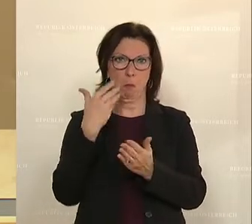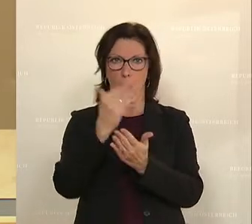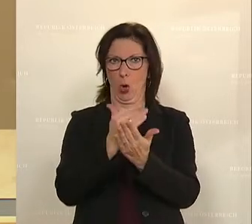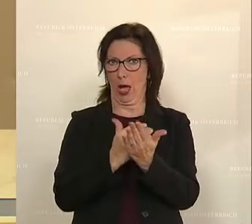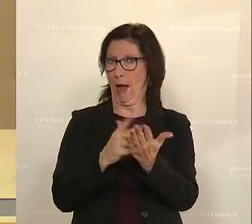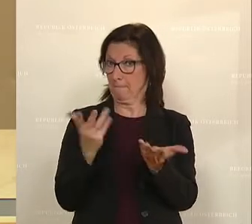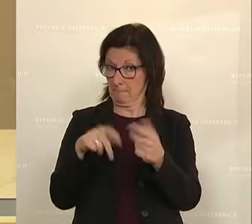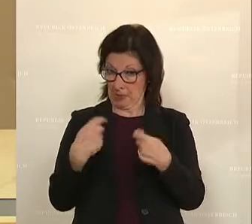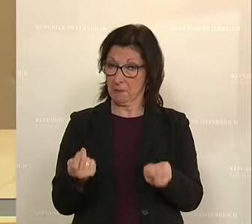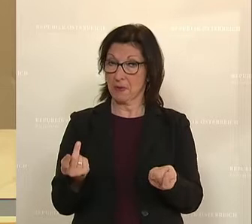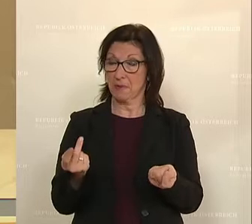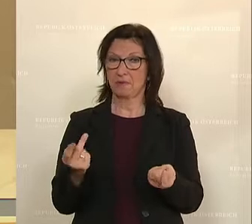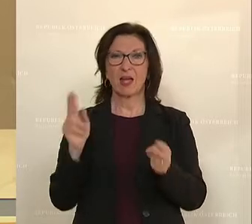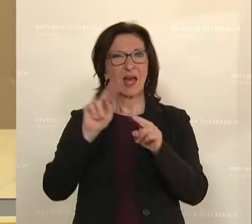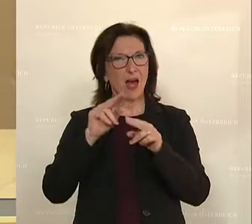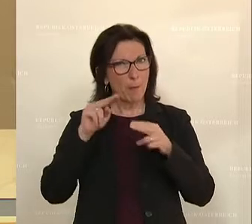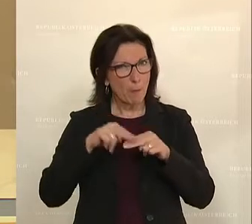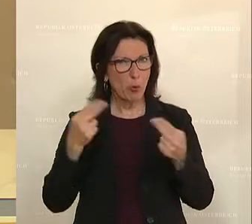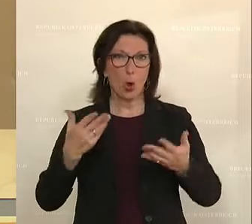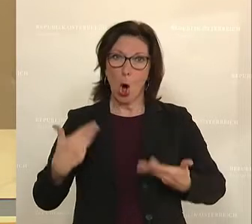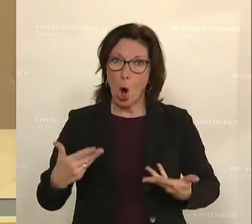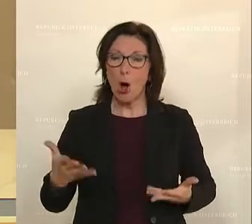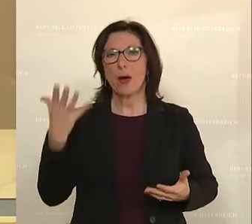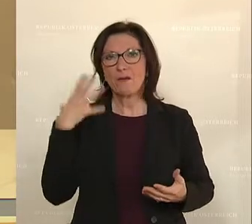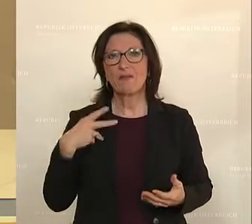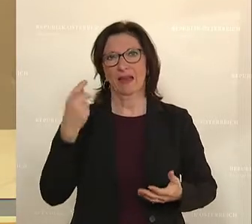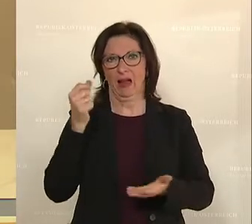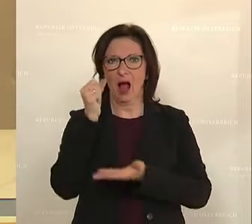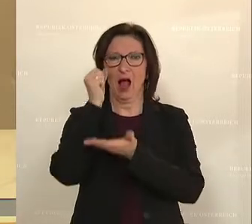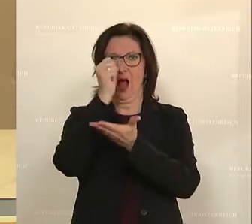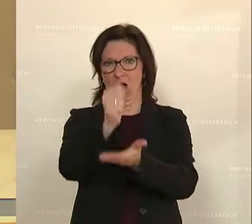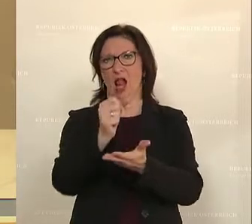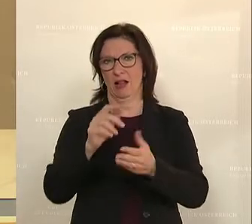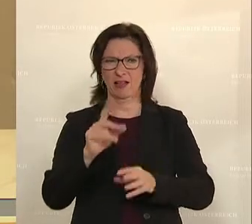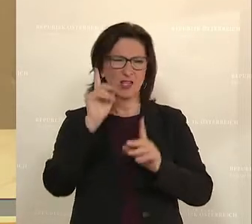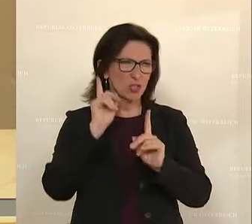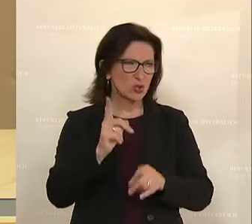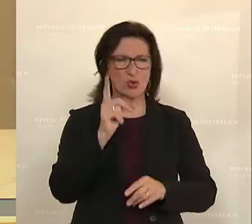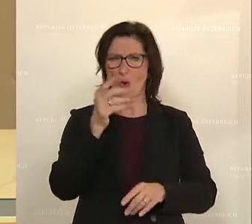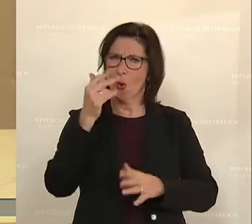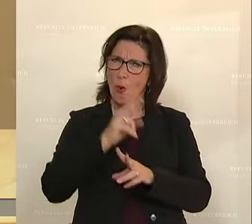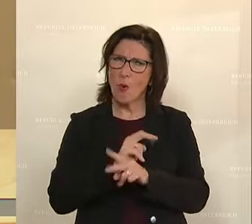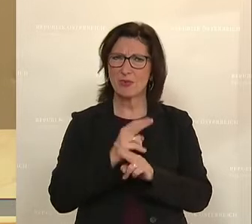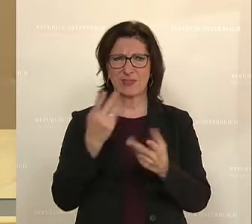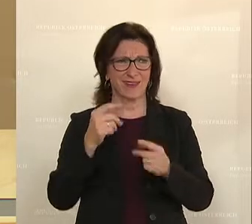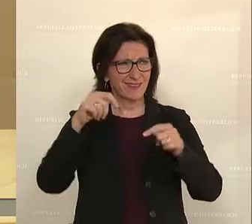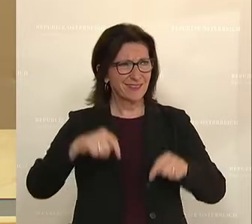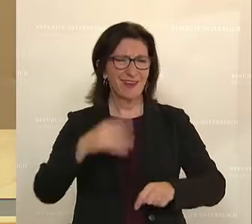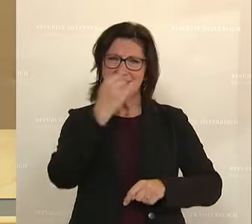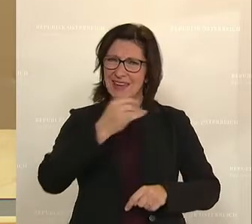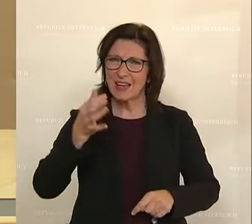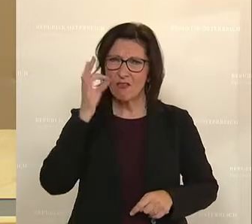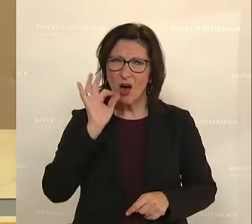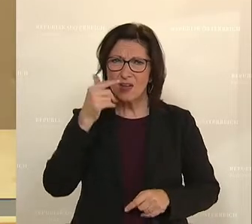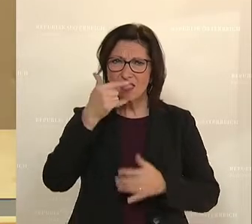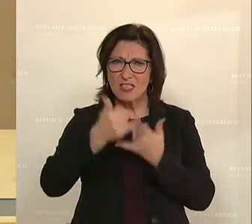Der Bund stellt auch in diesem Jahr wieder Mittel zur Verfügung, damit jede Frau, die in Österreich lebt, alle zwei Jahre